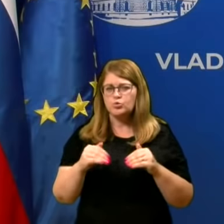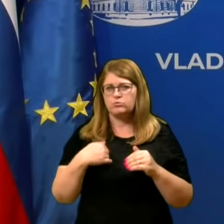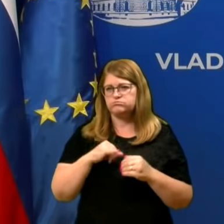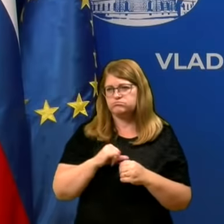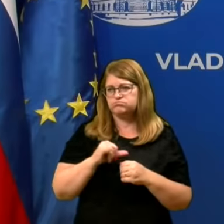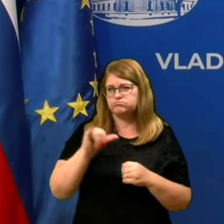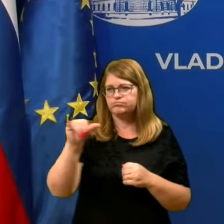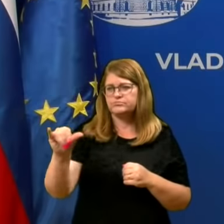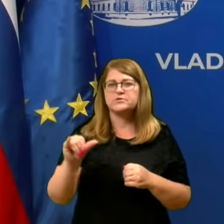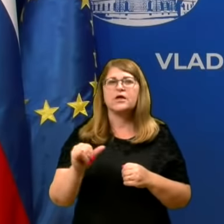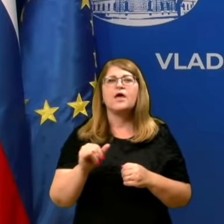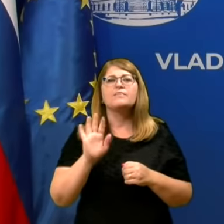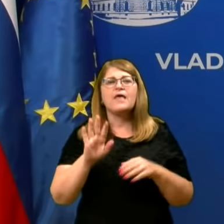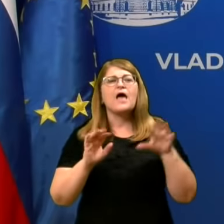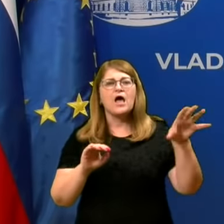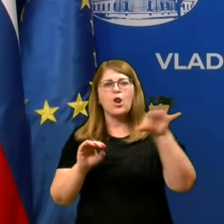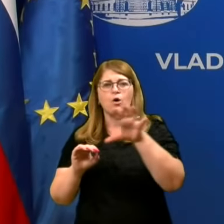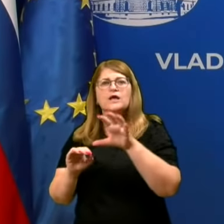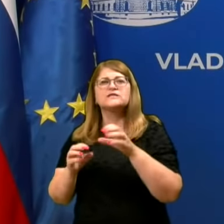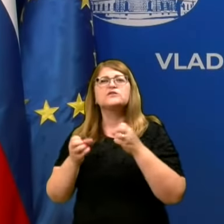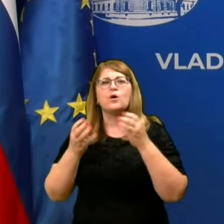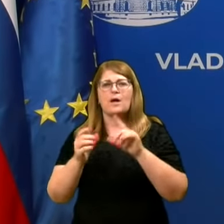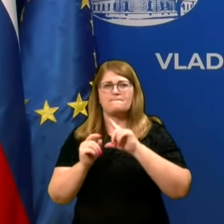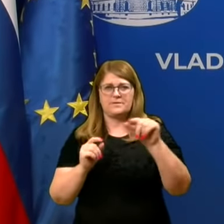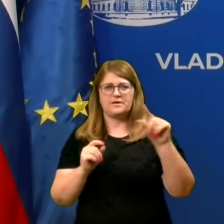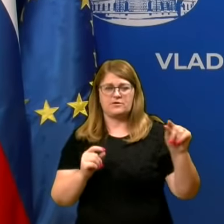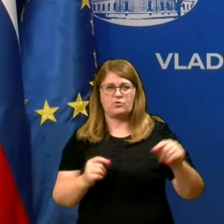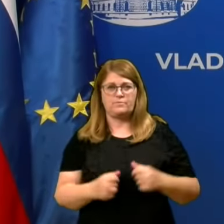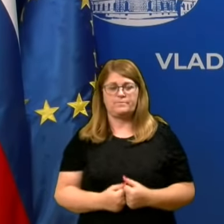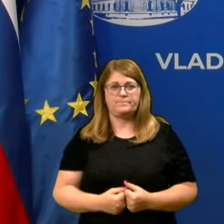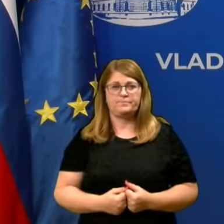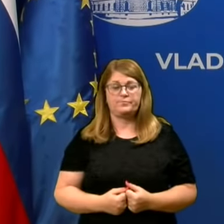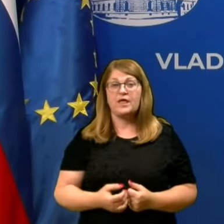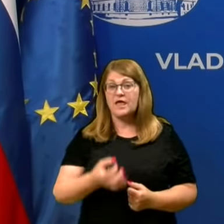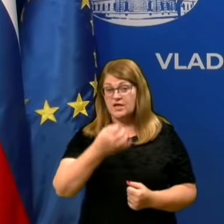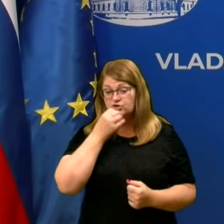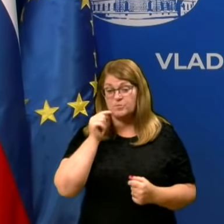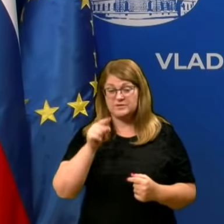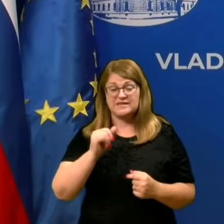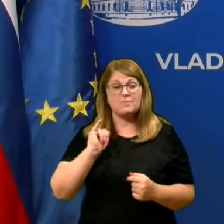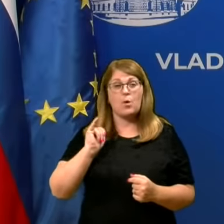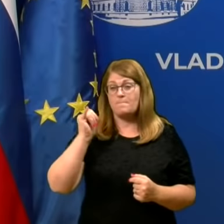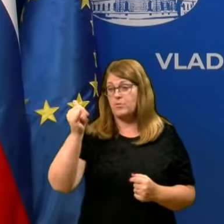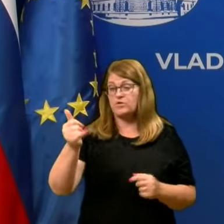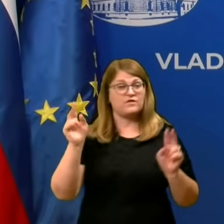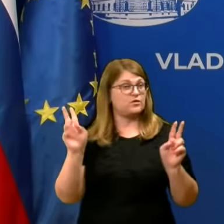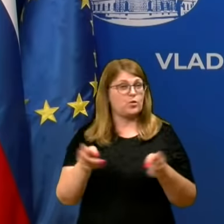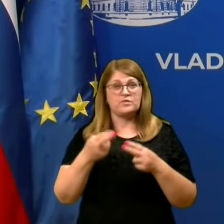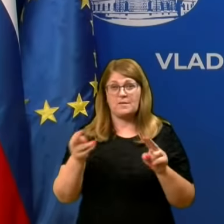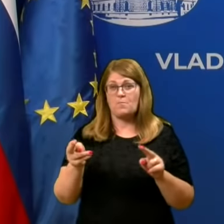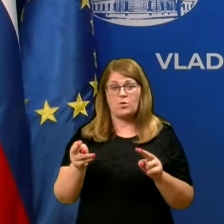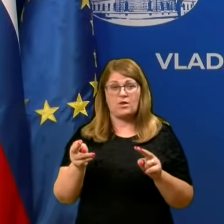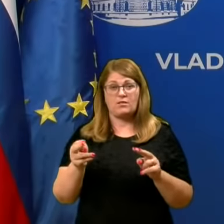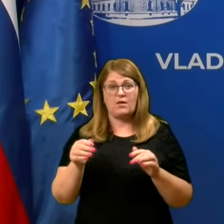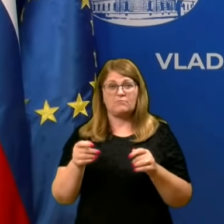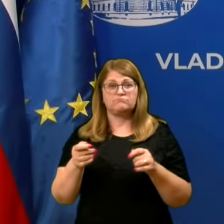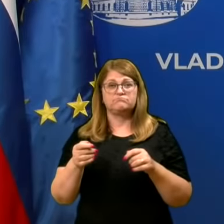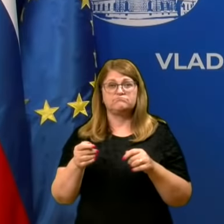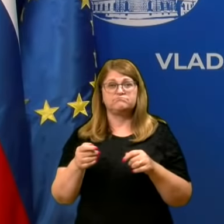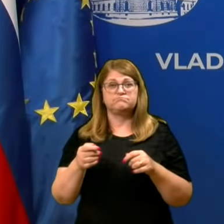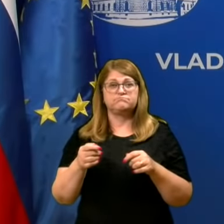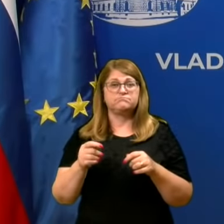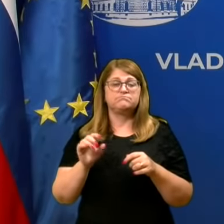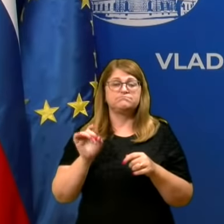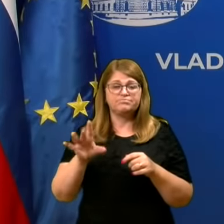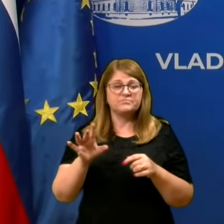predvsem pa v lokaciji, na katero se odpravljajo. Če pa se to vrstnemu potovanju ne morete izogniti, se tam